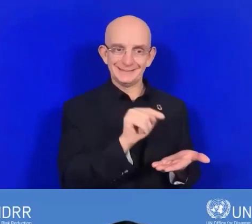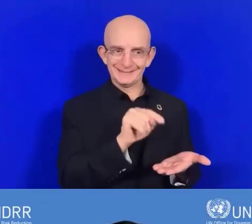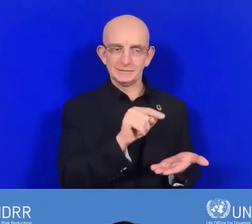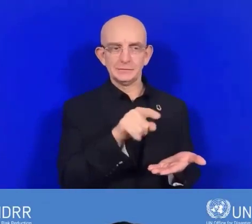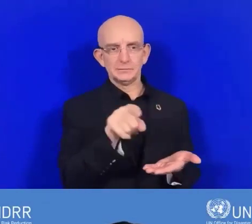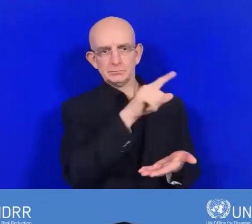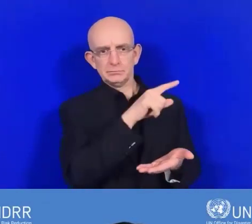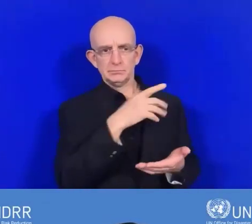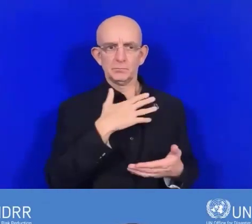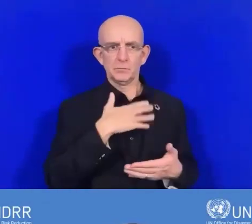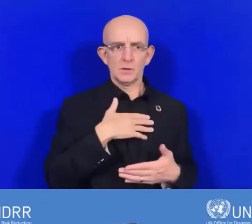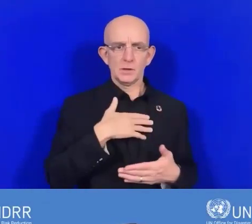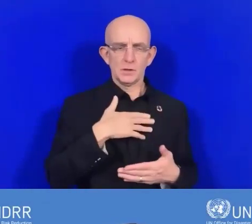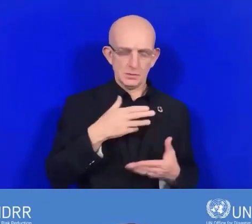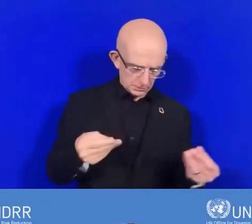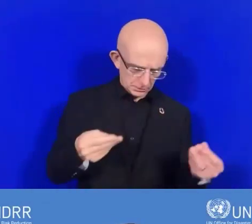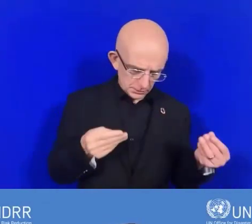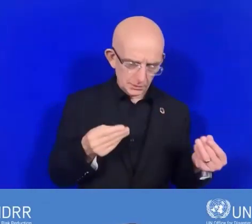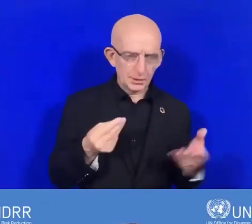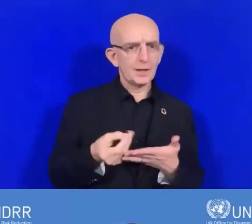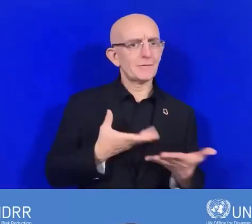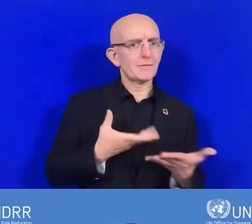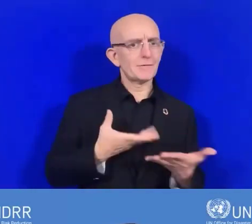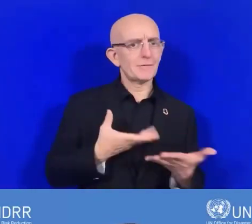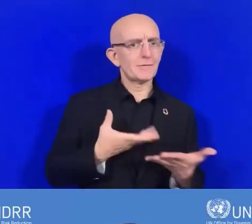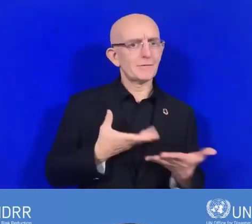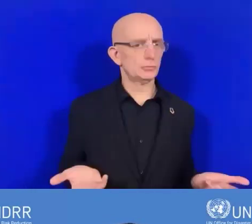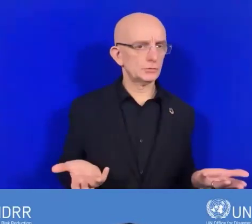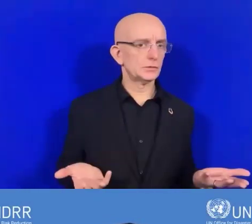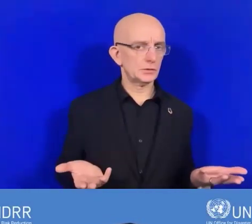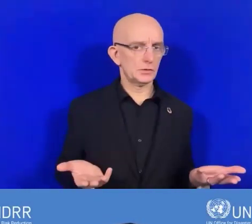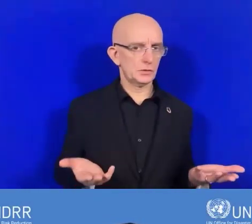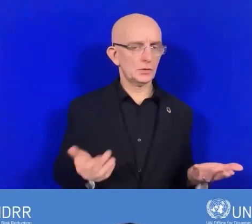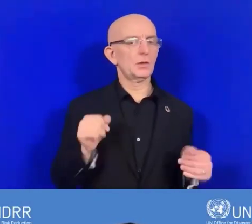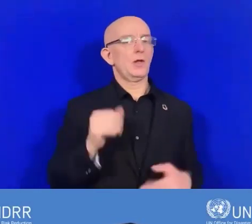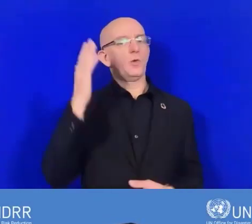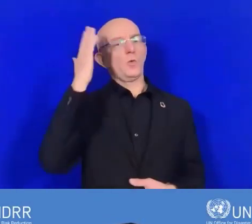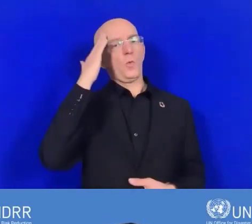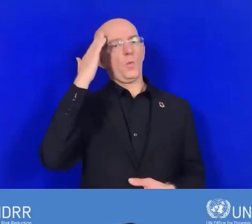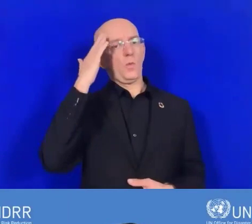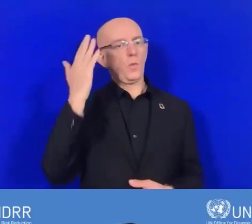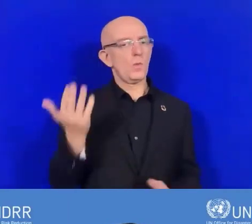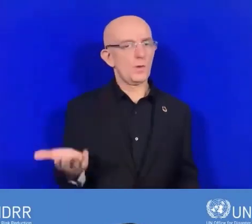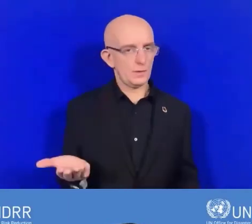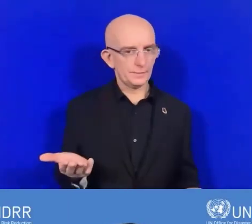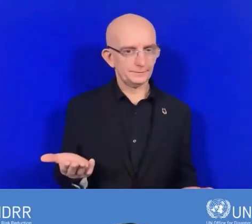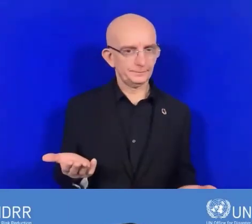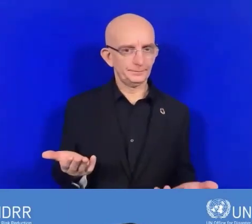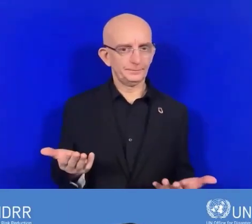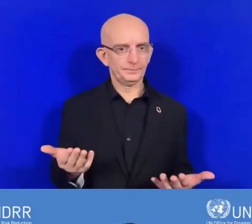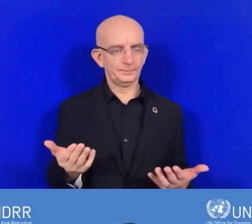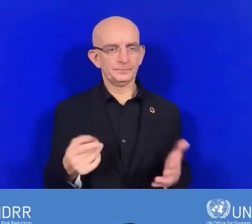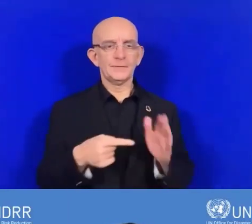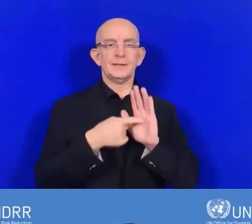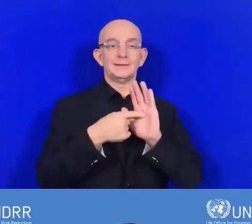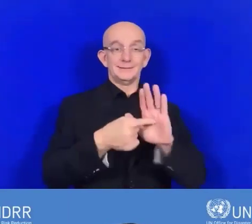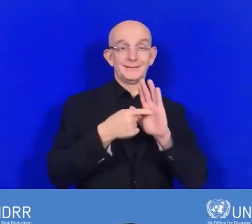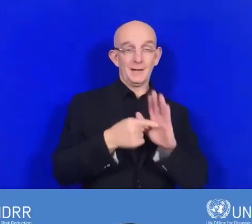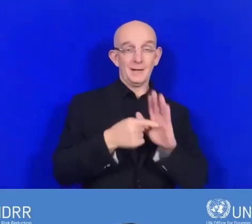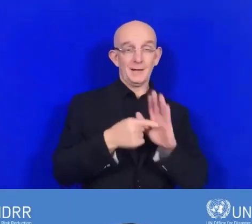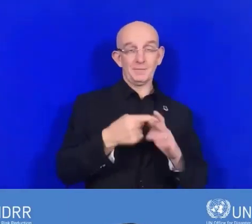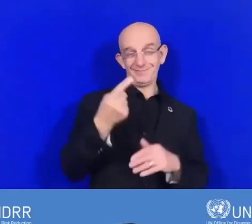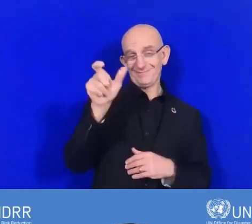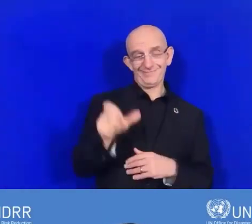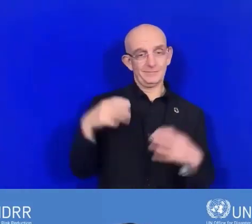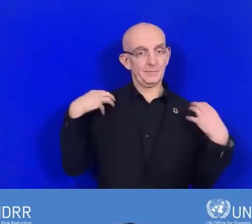Par exemple, je vais prendre un exemple. Lorsqu'un maire, lorsque notre maire a participé au Forum